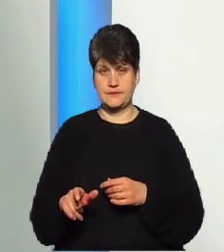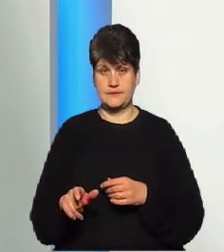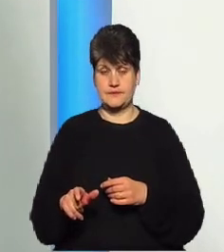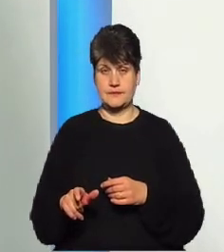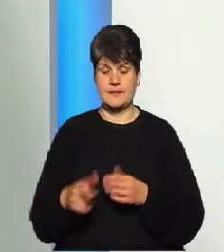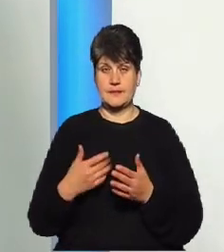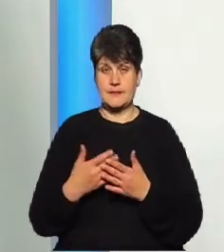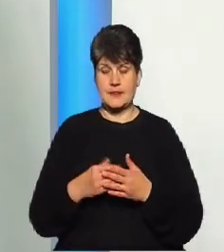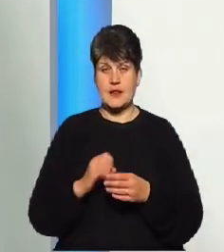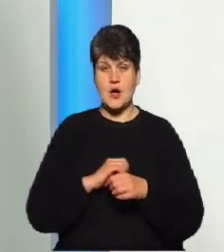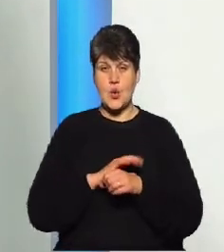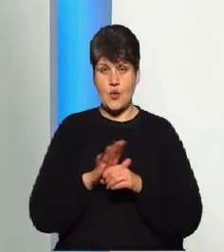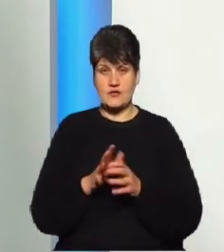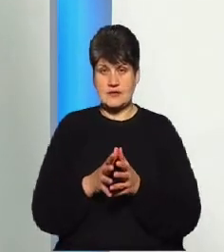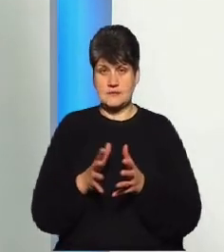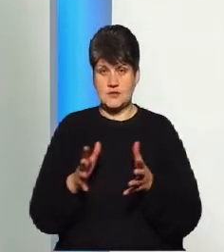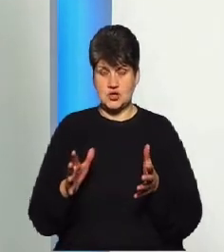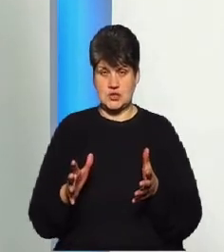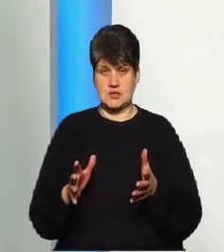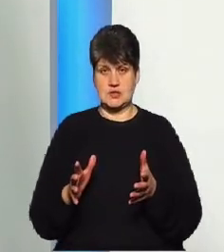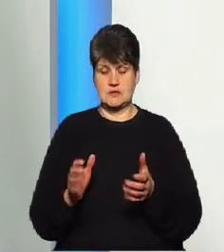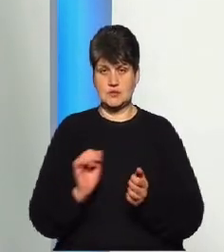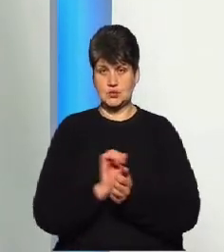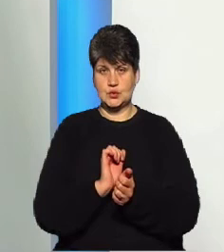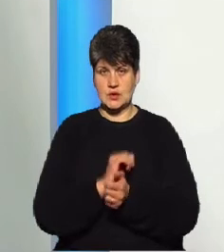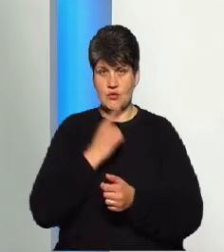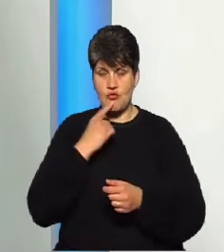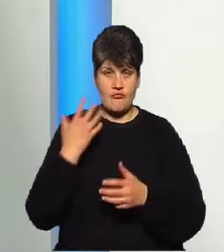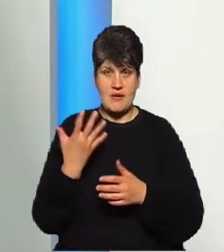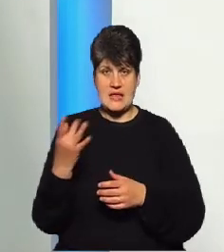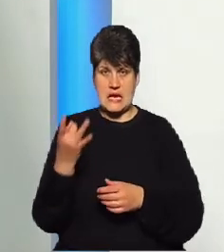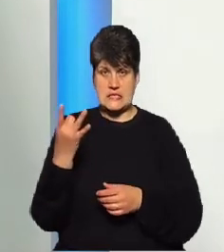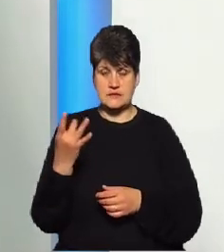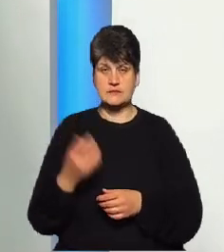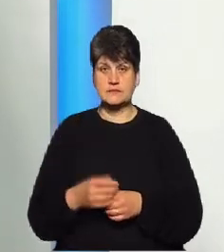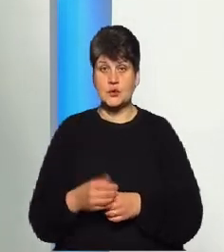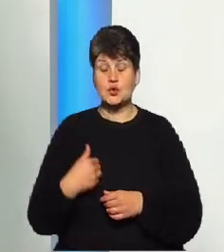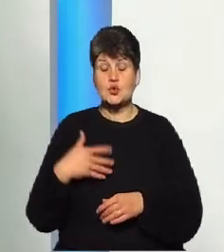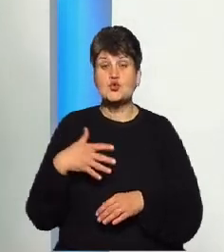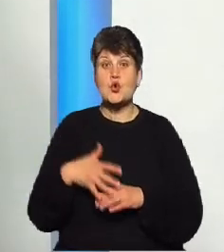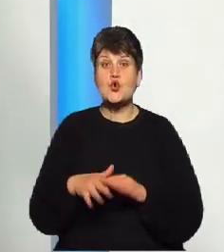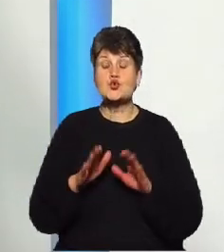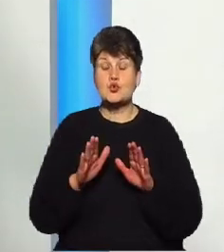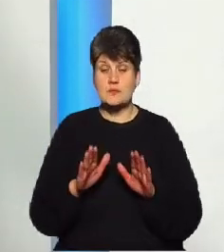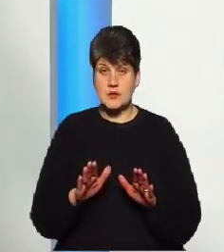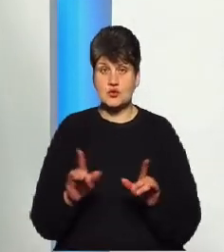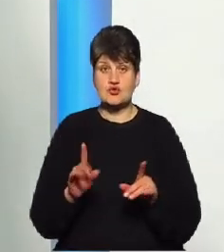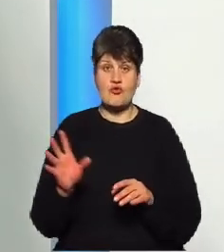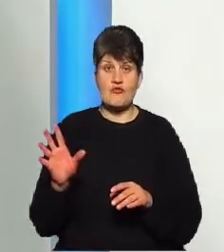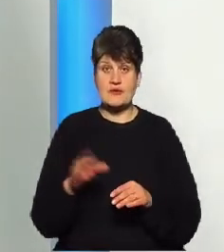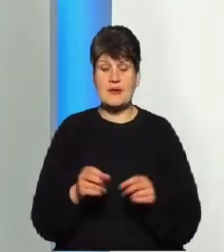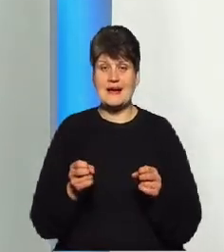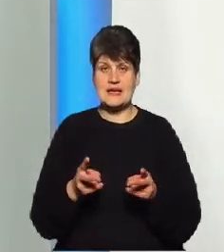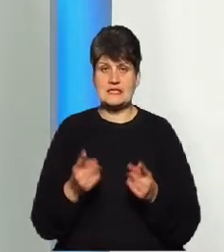згортання крові, у мене було, наприклад, підвищено в п'ять разів, то зрозуміло, що всі ризик стає надзвичайно високий